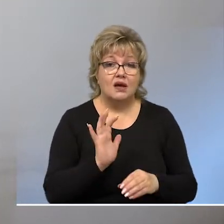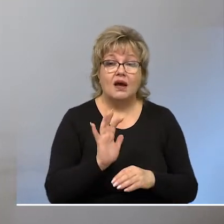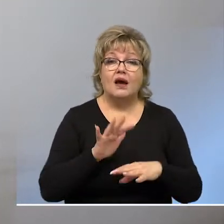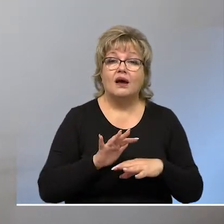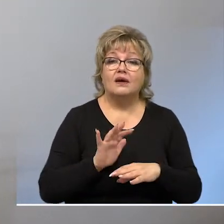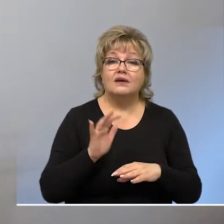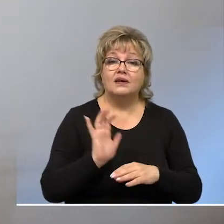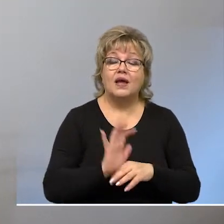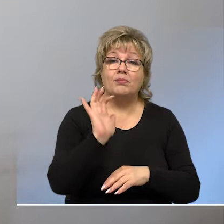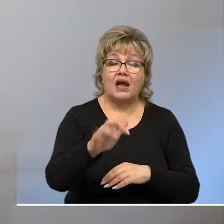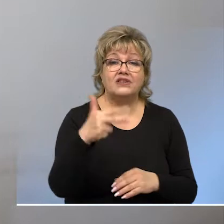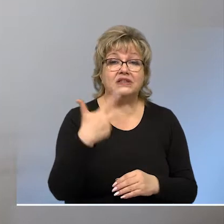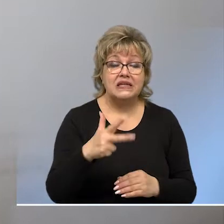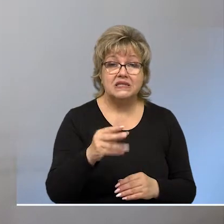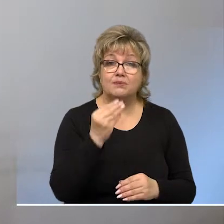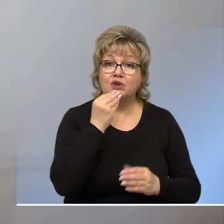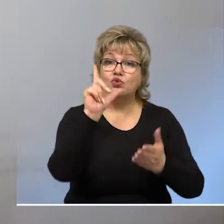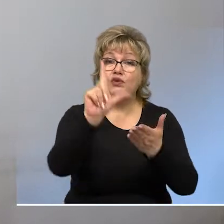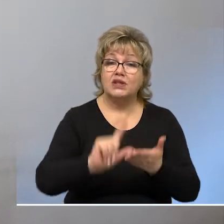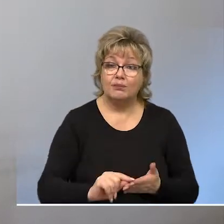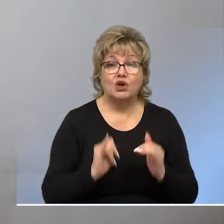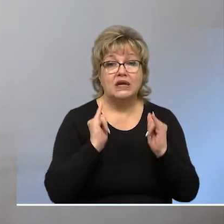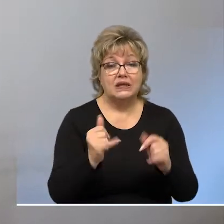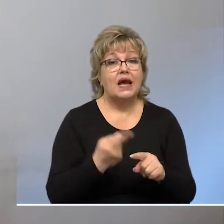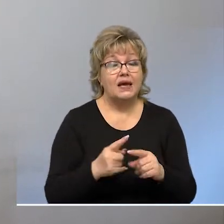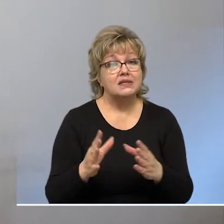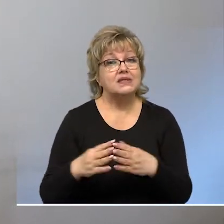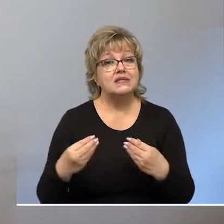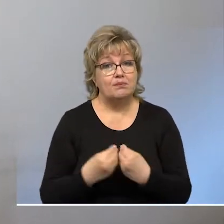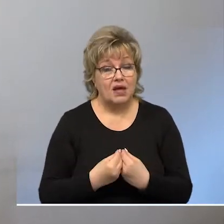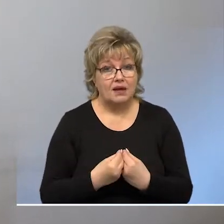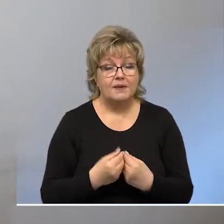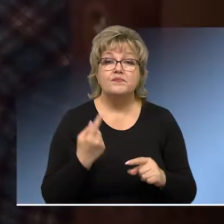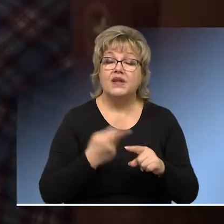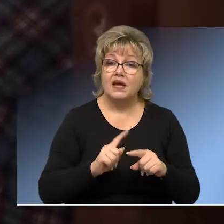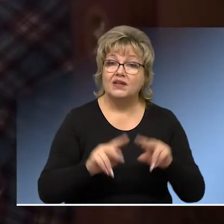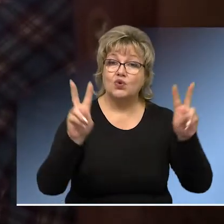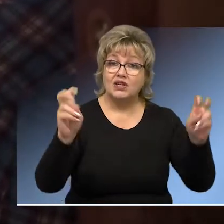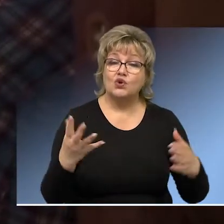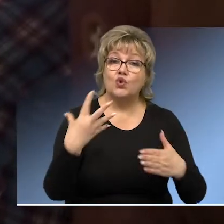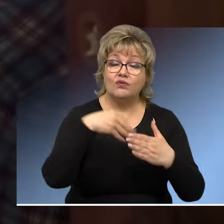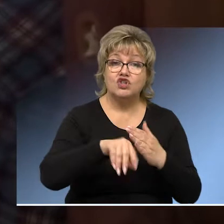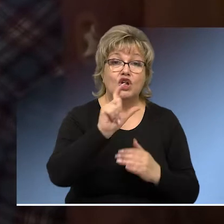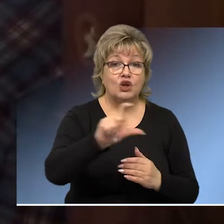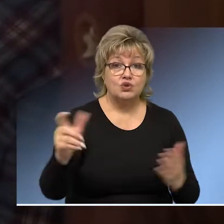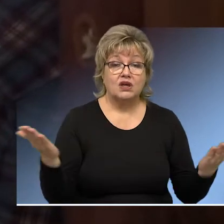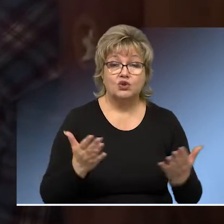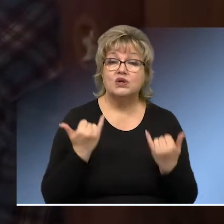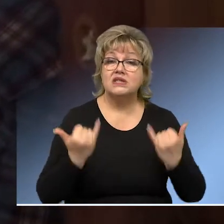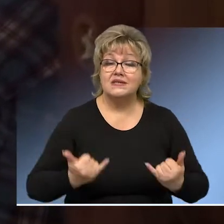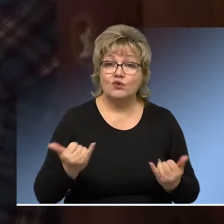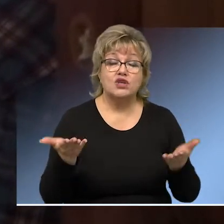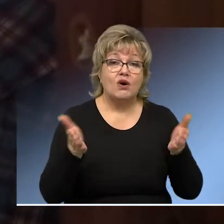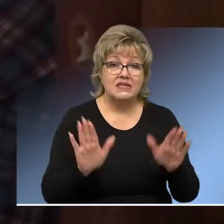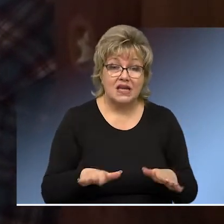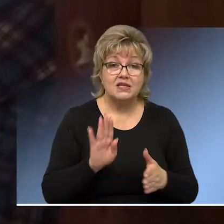направить 30 продуктовых наборов именно для этих семей. В эту категорию вошли эти люди, которые